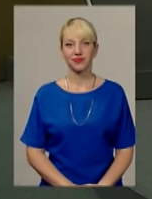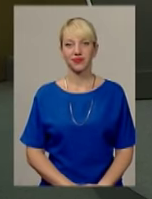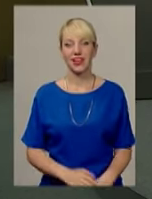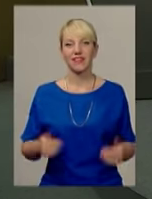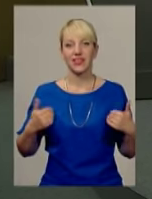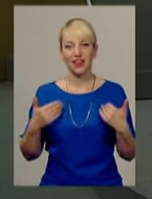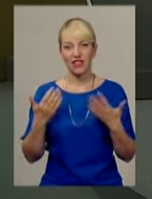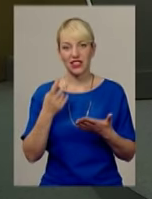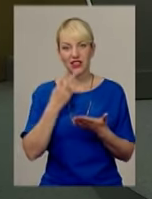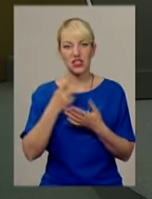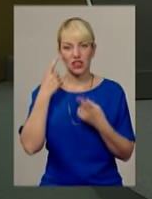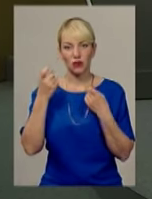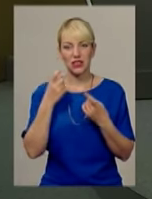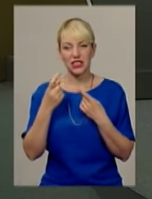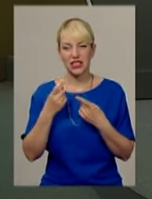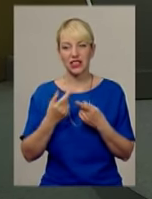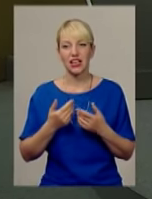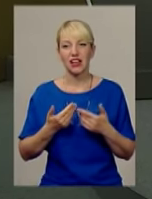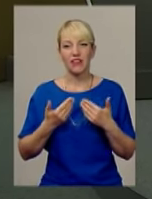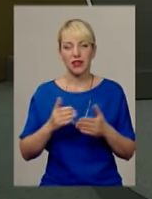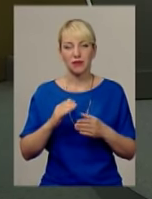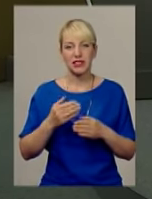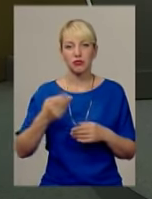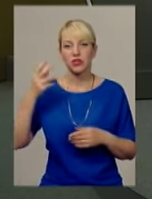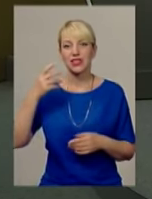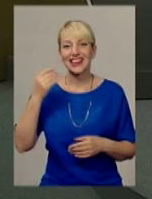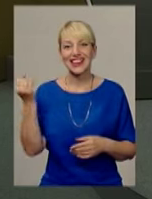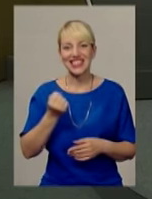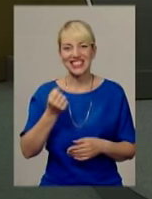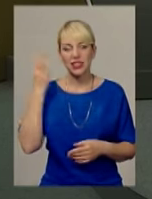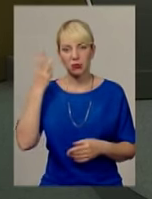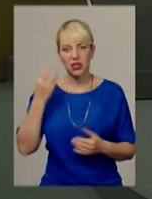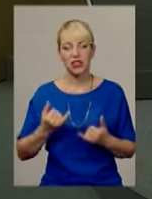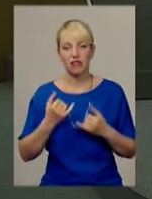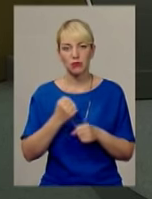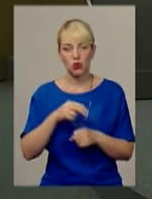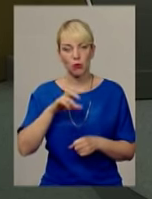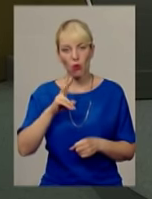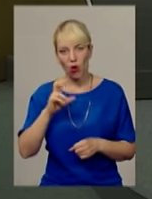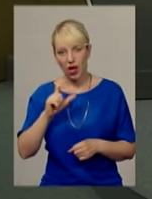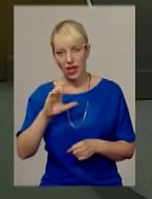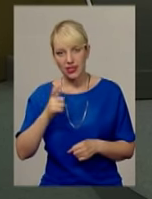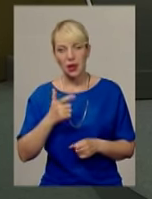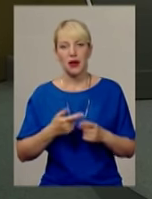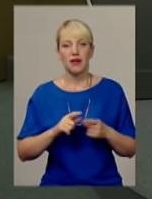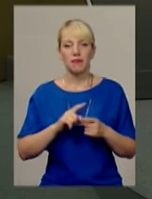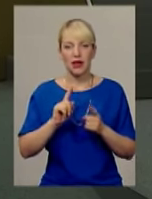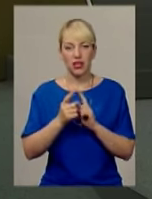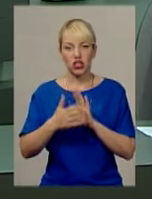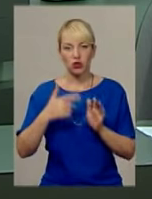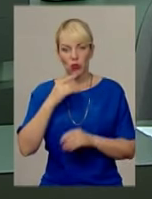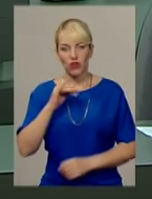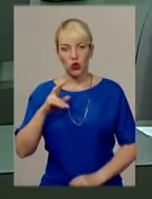Вітаю вас в ефірі телеканалу «Поділя Центр» «Тиждень Хмельниччини» у студії Людмила Покась із сурдоперекладом Оксана Фіновська.